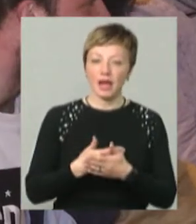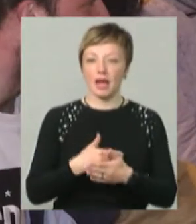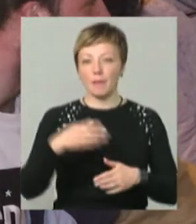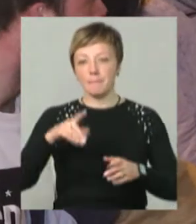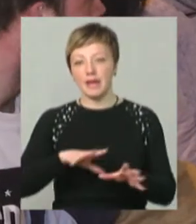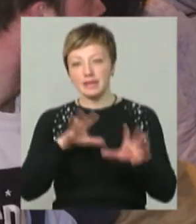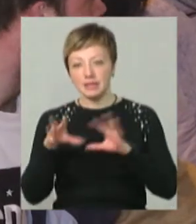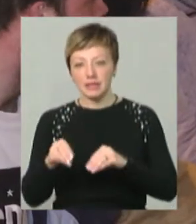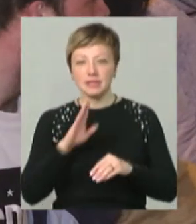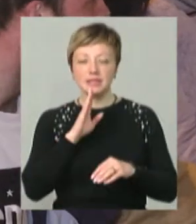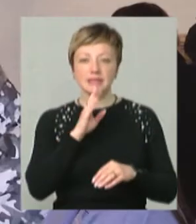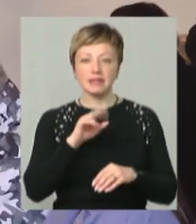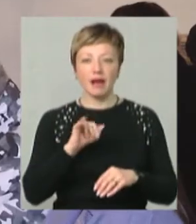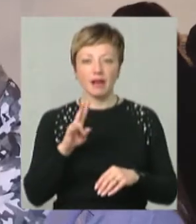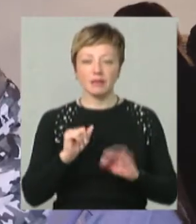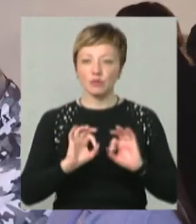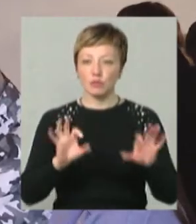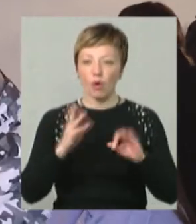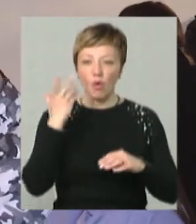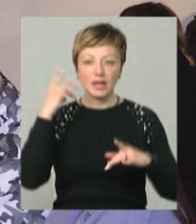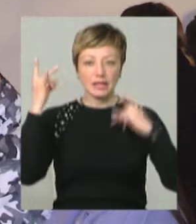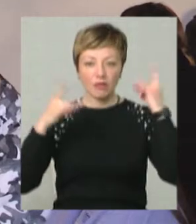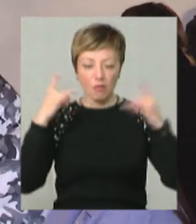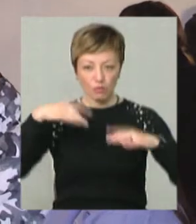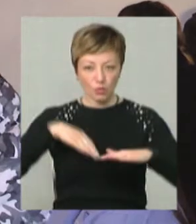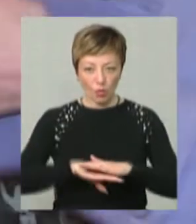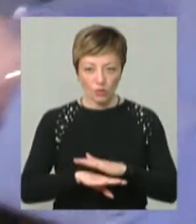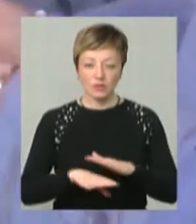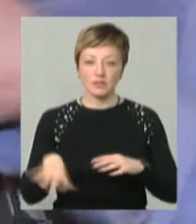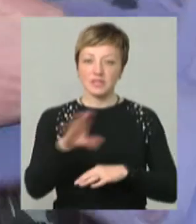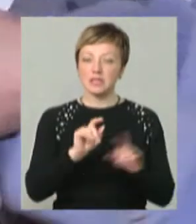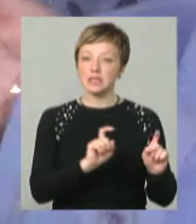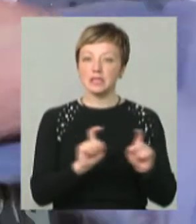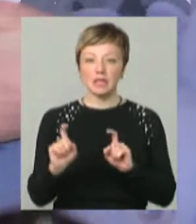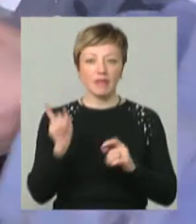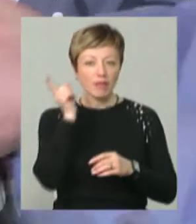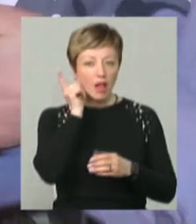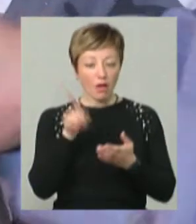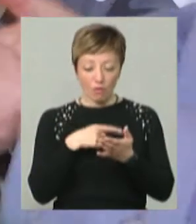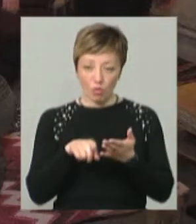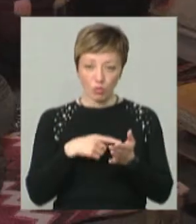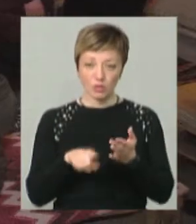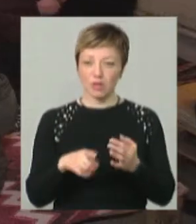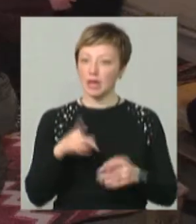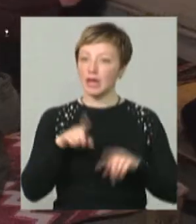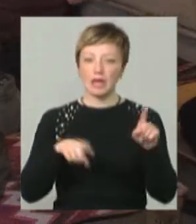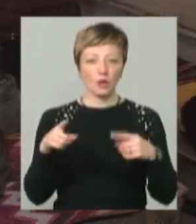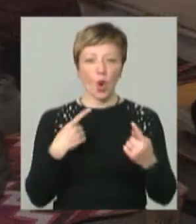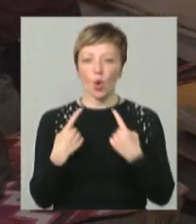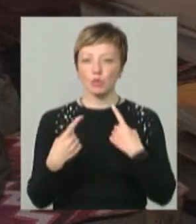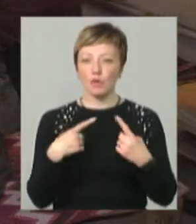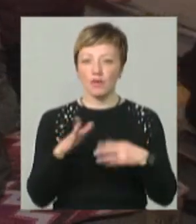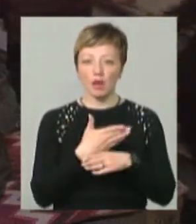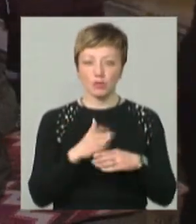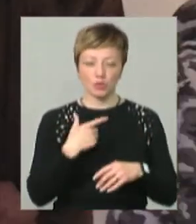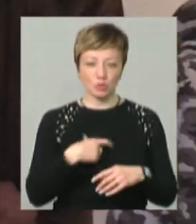Волонтерка Діана розповідає, зазвичай під час повітряної тривоги в бомбосховищі усі сидять в телефонах і рідко розмовляють між собою.